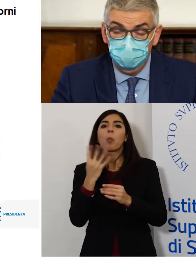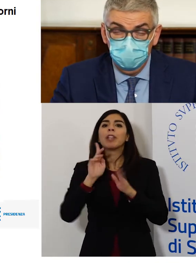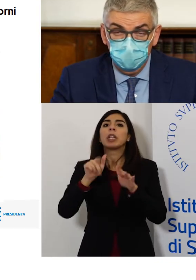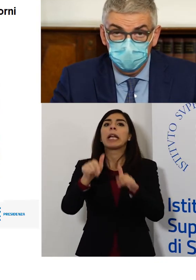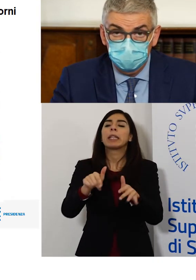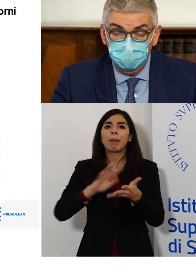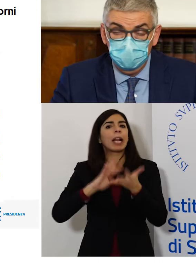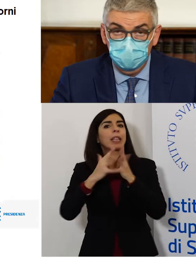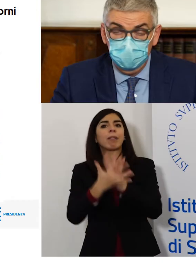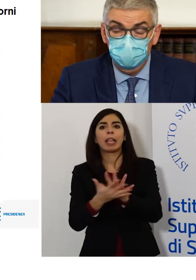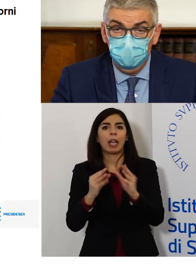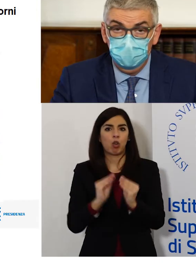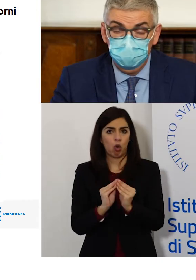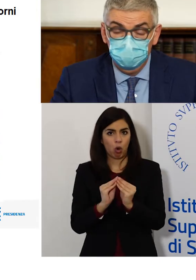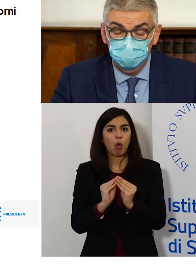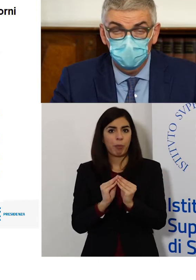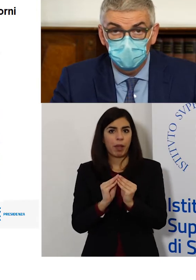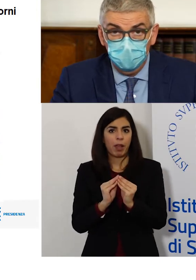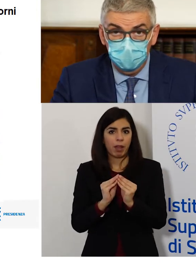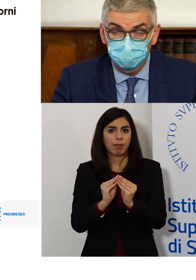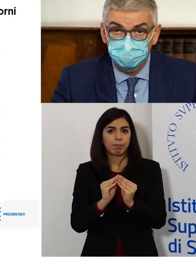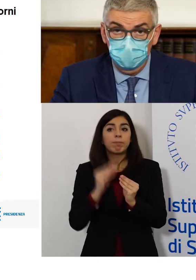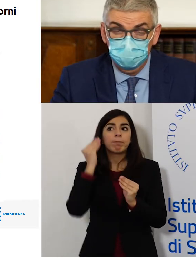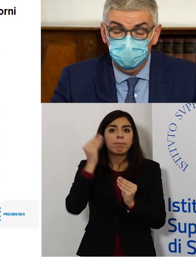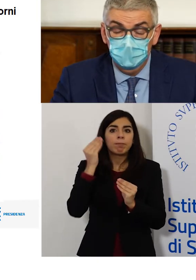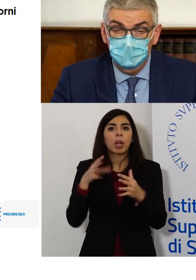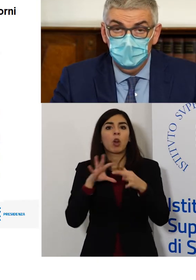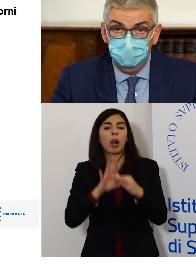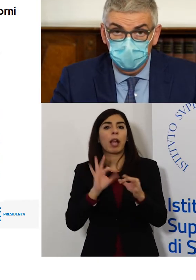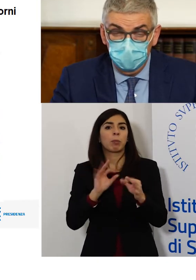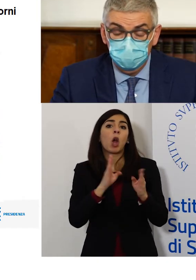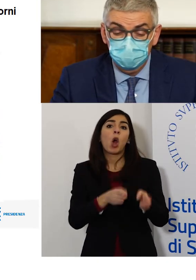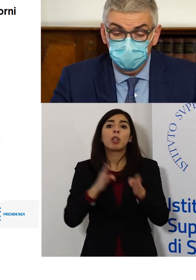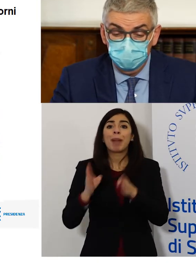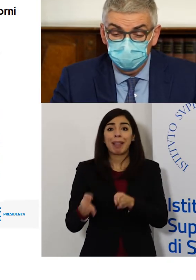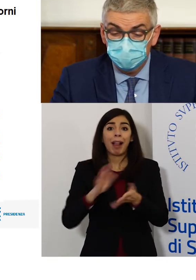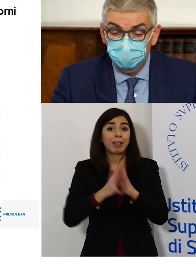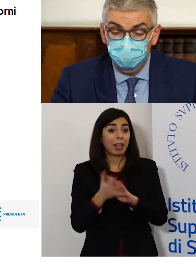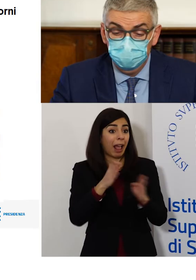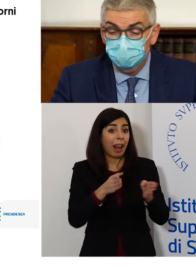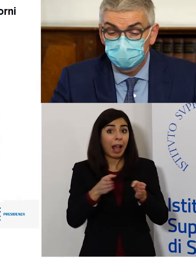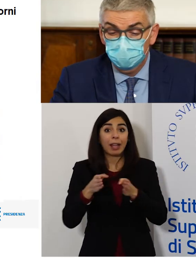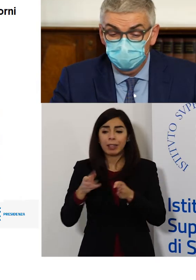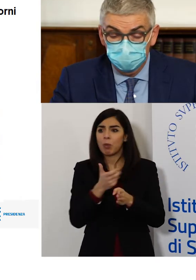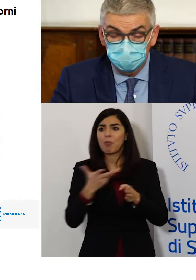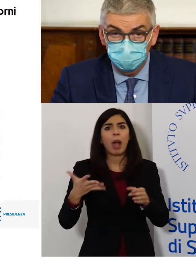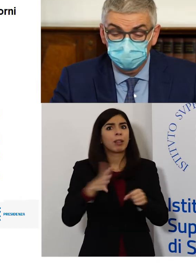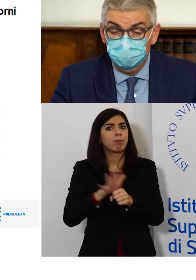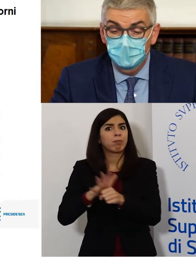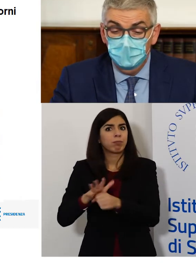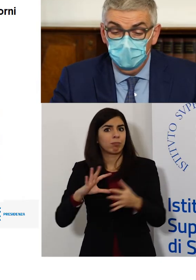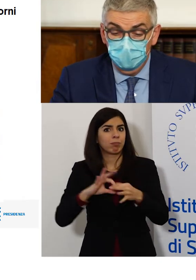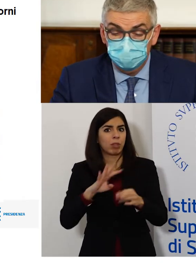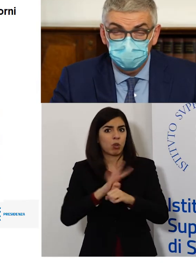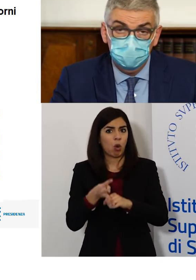settimane nella probabilità di andare ad occupare posti letto di area medica e di terapia intensiva. Vedete che nei quadratini